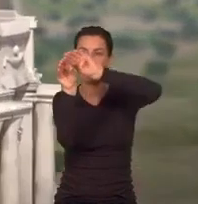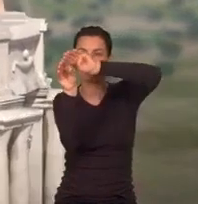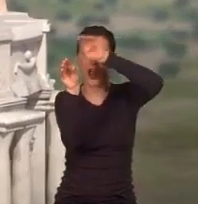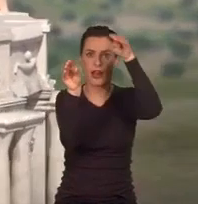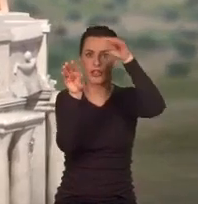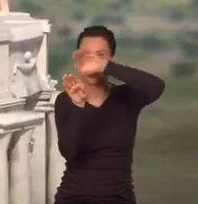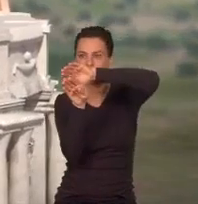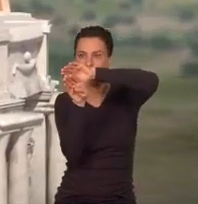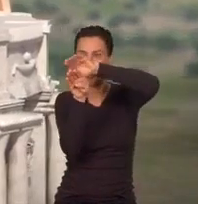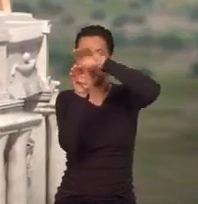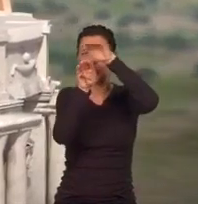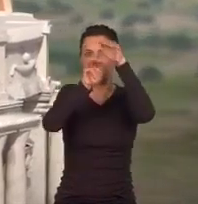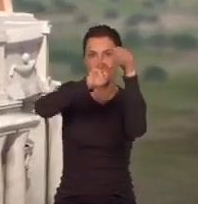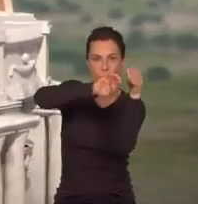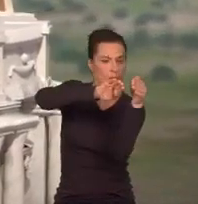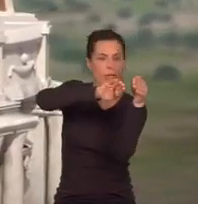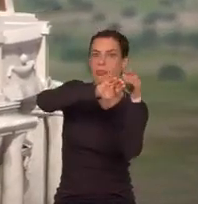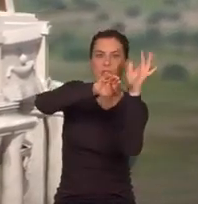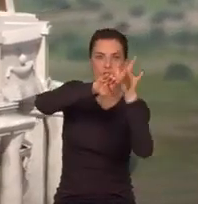niezależne wobec siebie i bardzo cienkie.